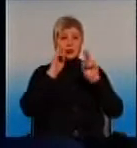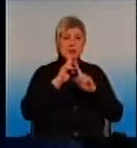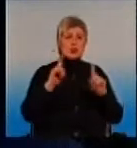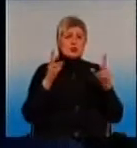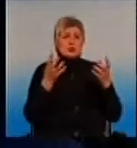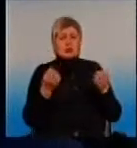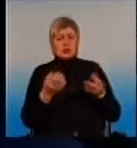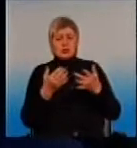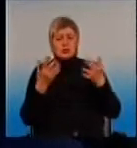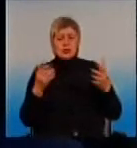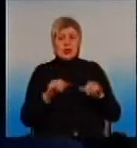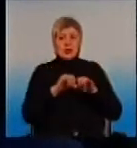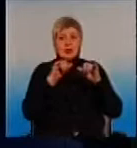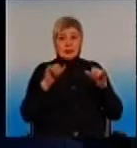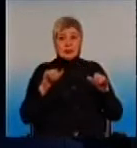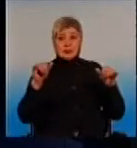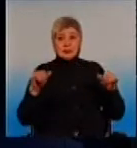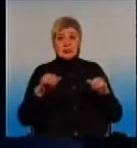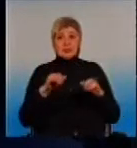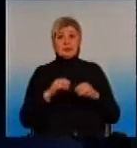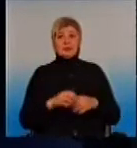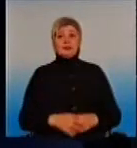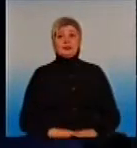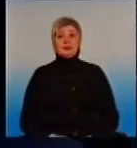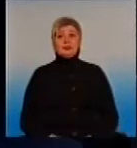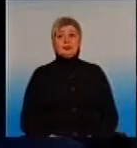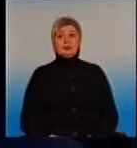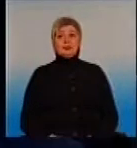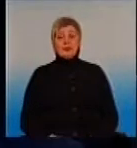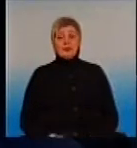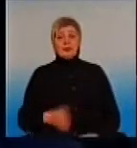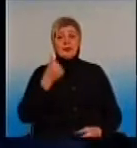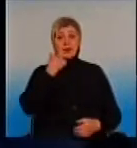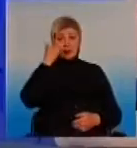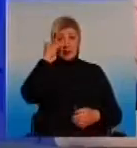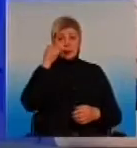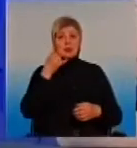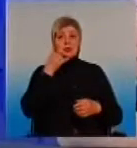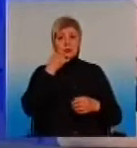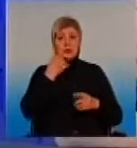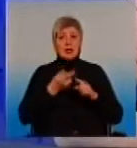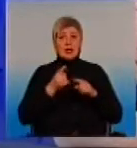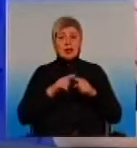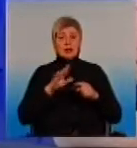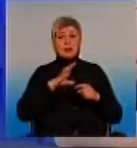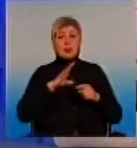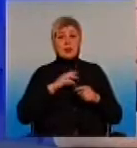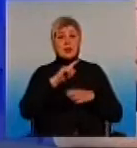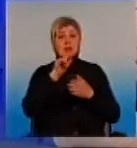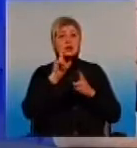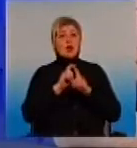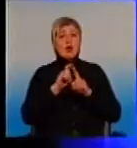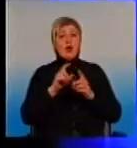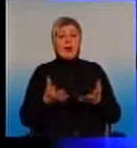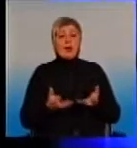термозят по разным причинам. Дякуем. Дякуем. дзвеночек. Это были слова поддержки. Да, спасибо огромное за